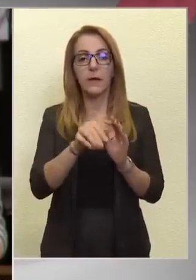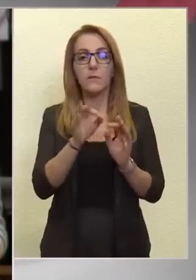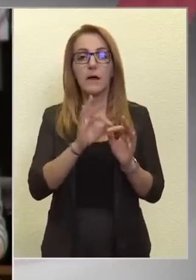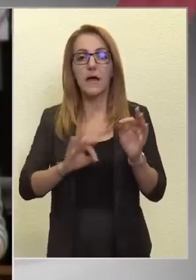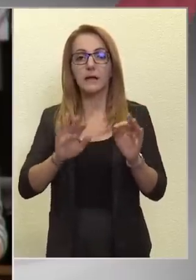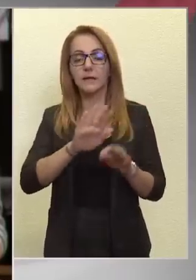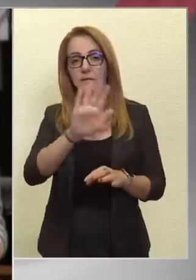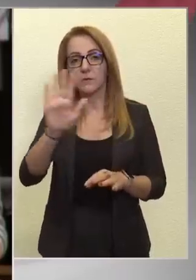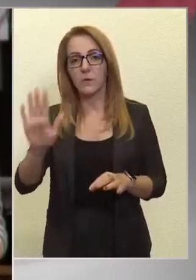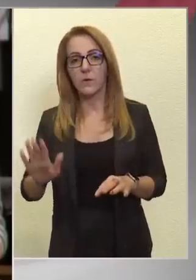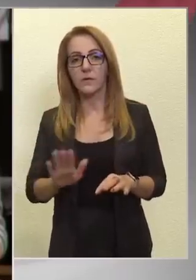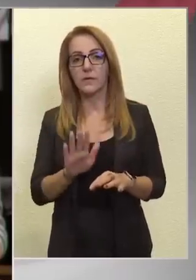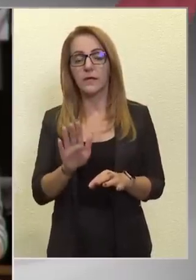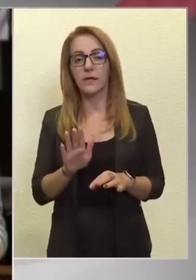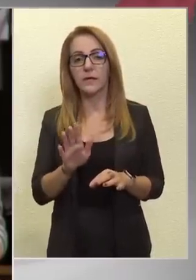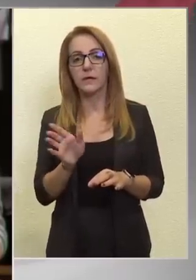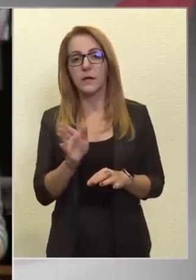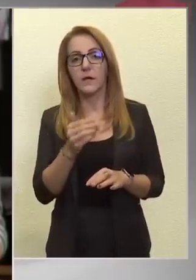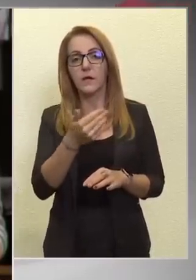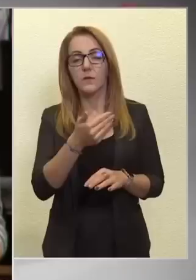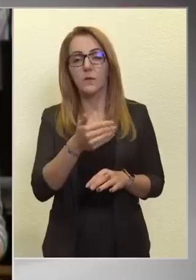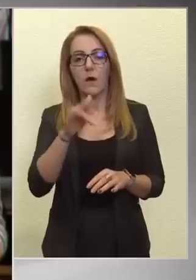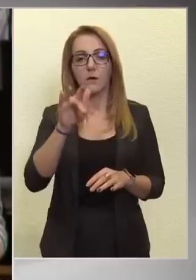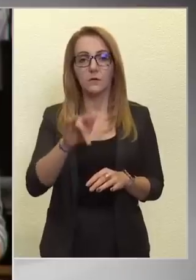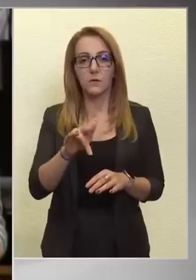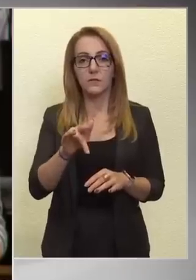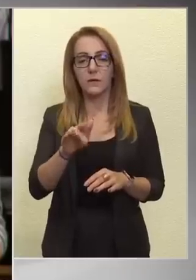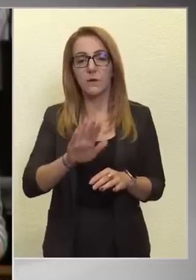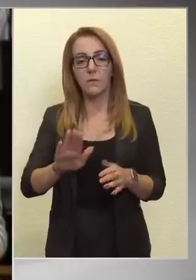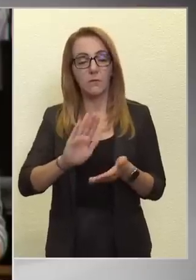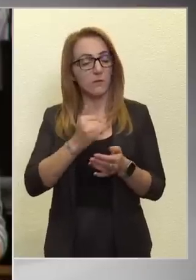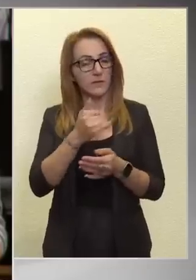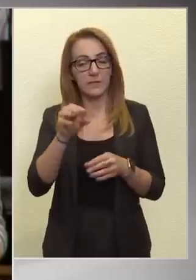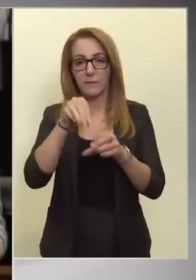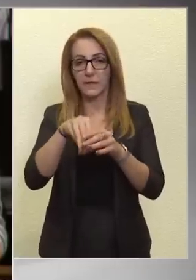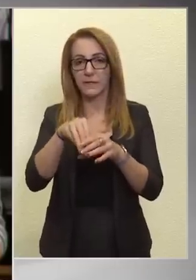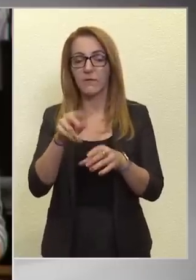környék, tehát Nyugat-Európa, Közép-Európa, mindenki benne van,